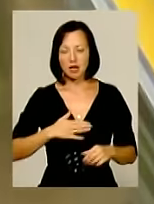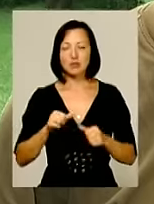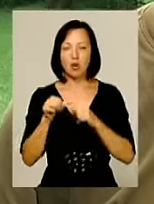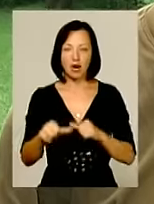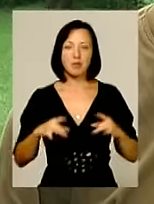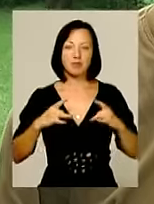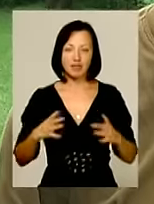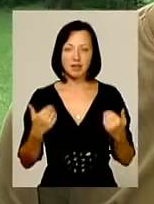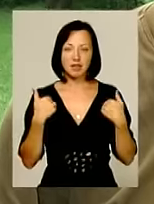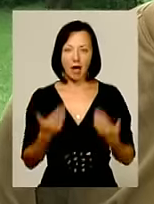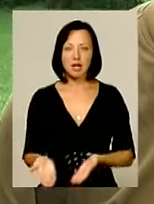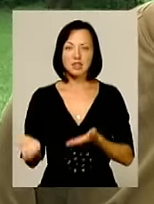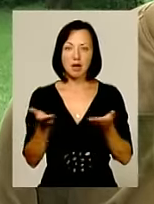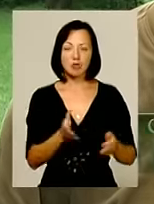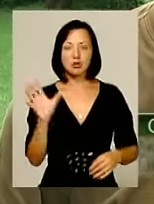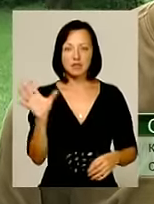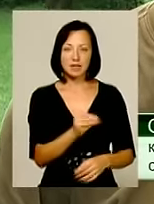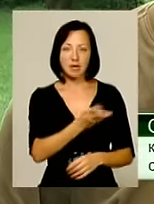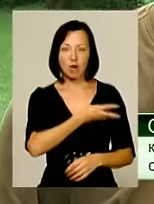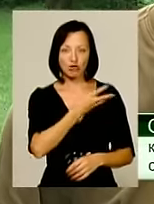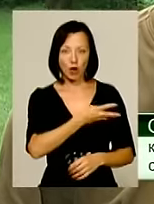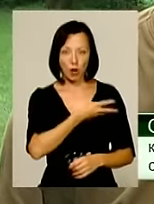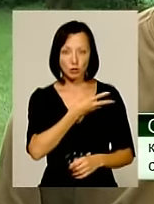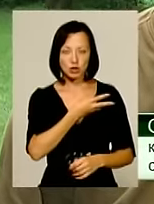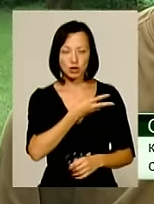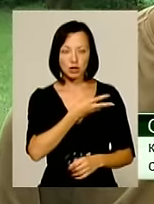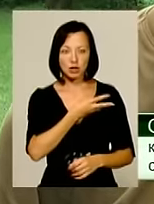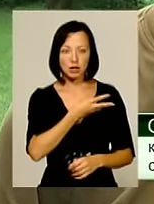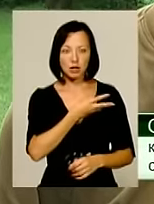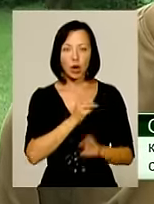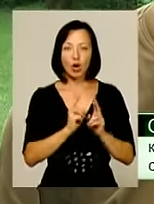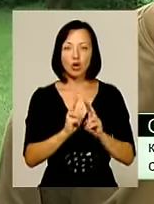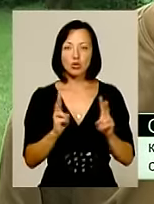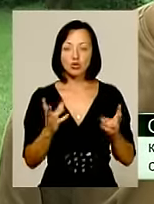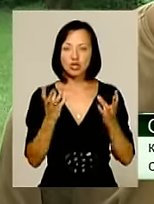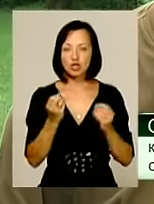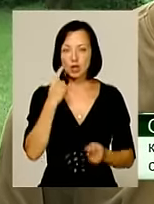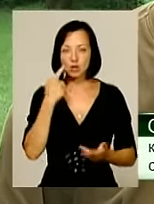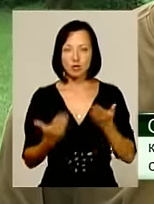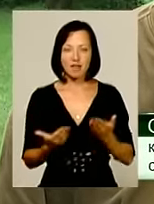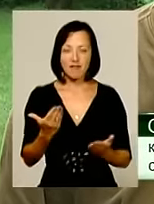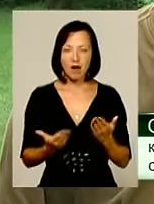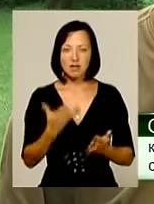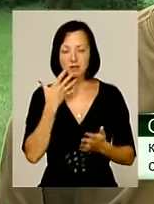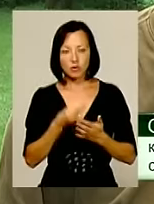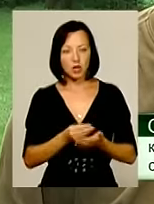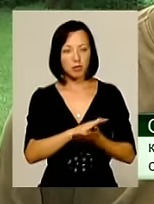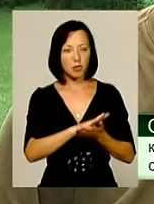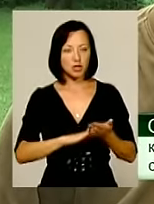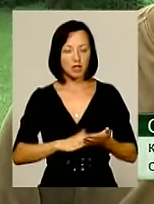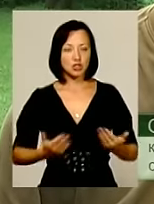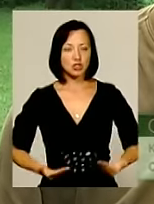святом. Я запрошую всіх бажаючих, хто ще трохи сумнівається в своїй подальшій